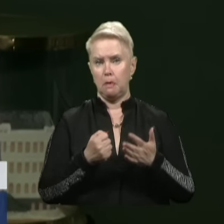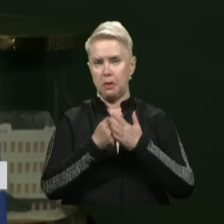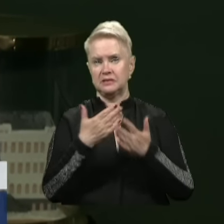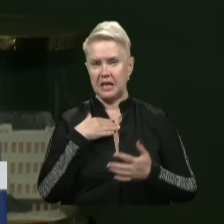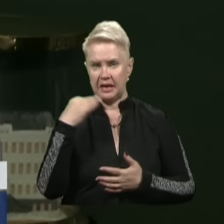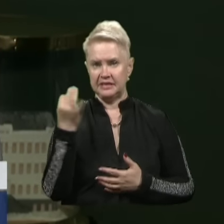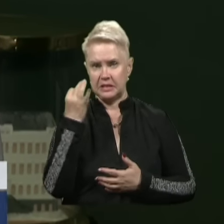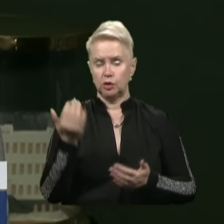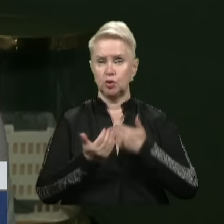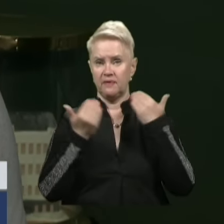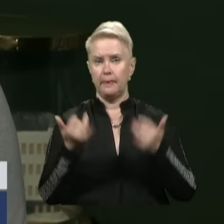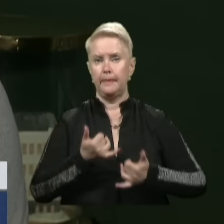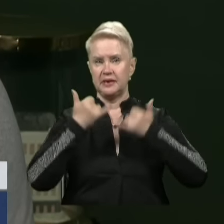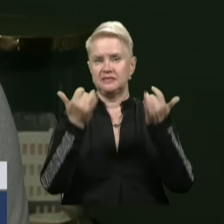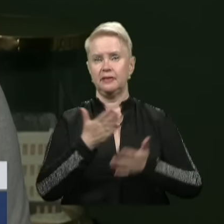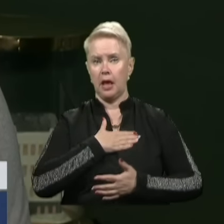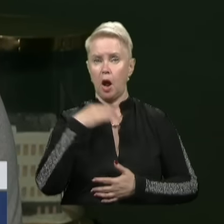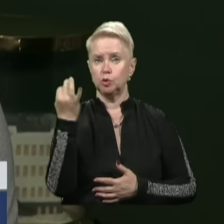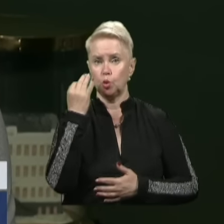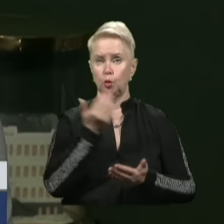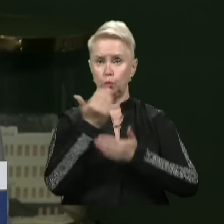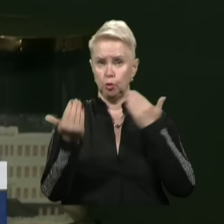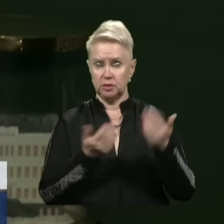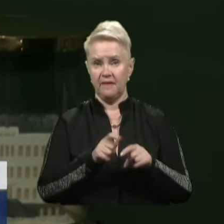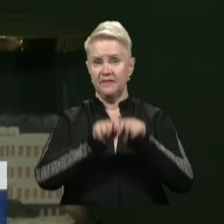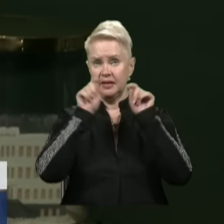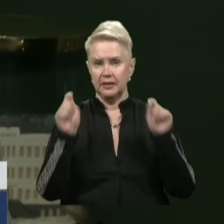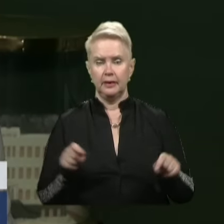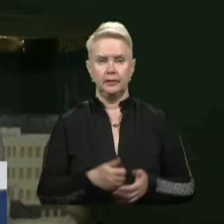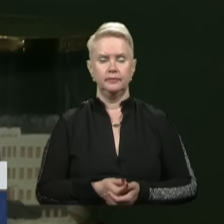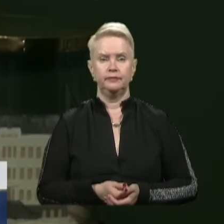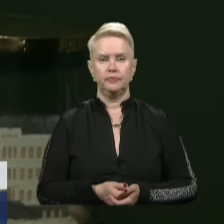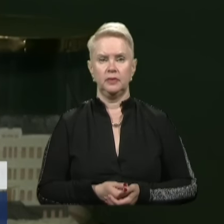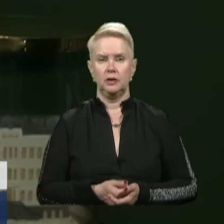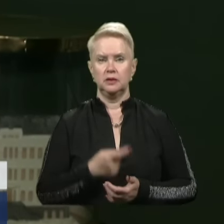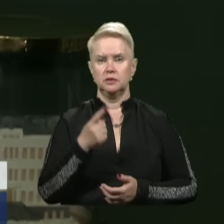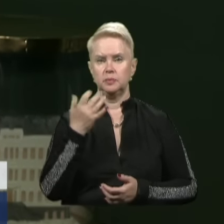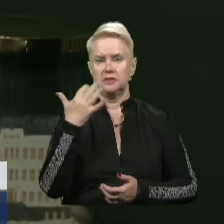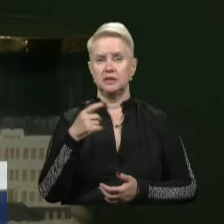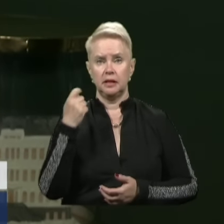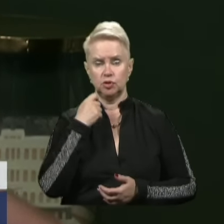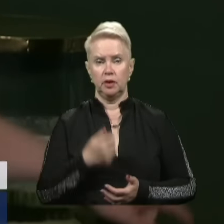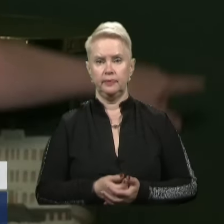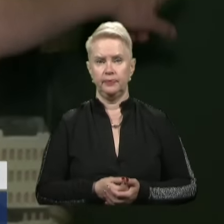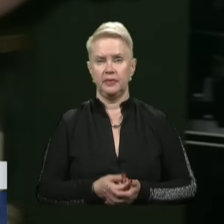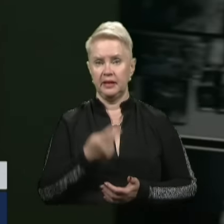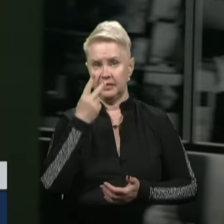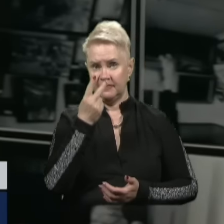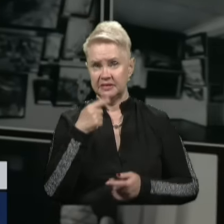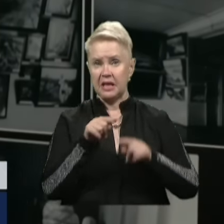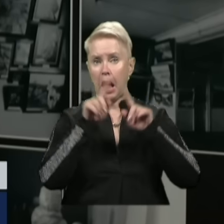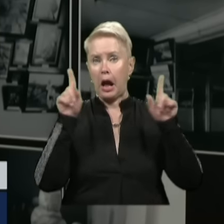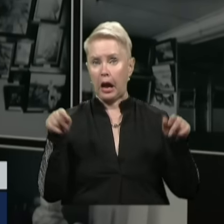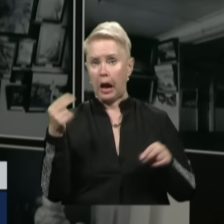нашої історичної виставки, присвяченої нашій історії музею, яку ми відкрили до нашого 110-річчя. І от тут, дивіться, оця